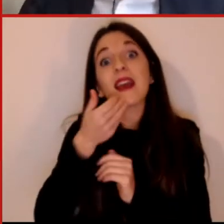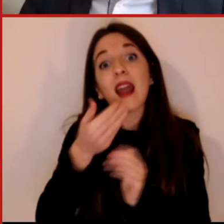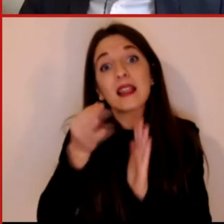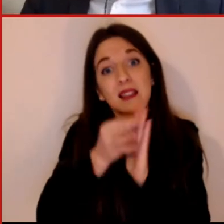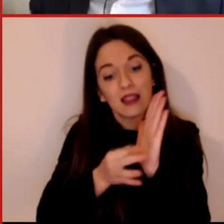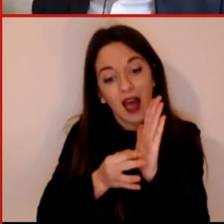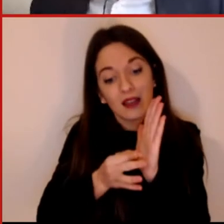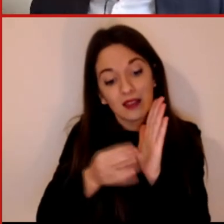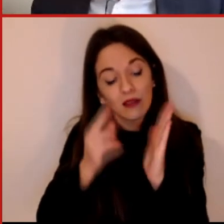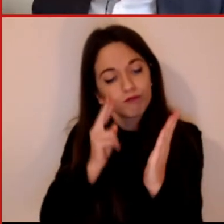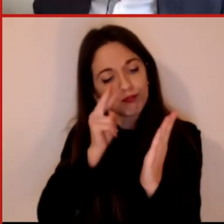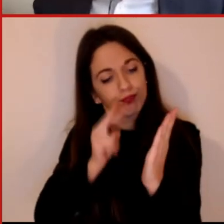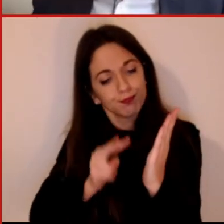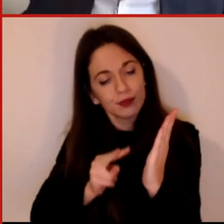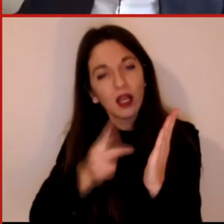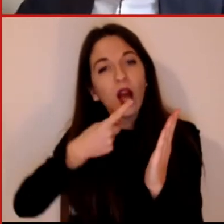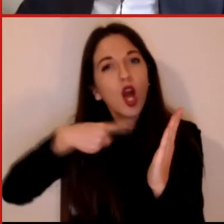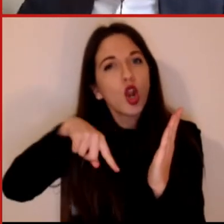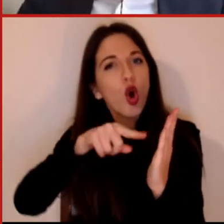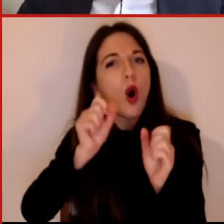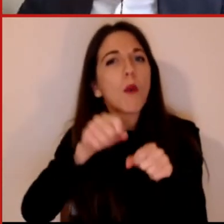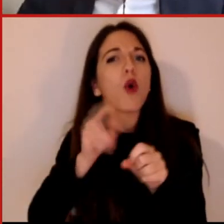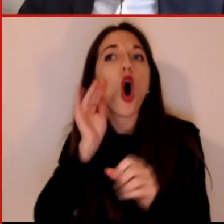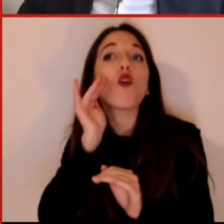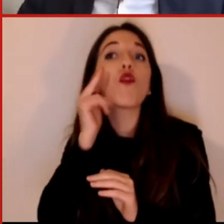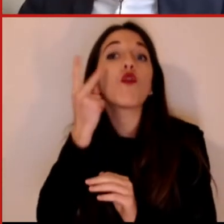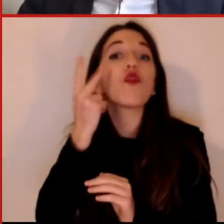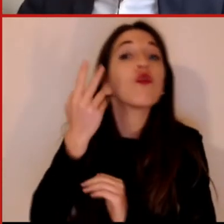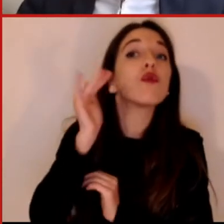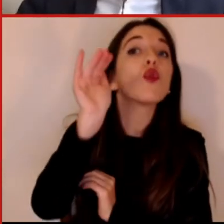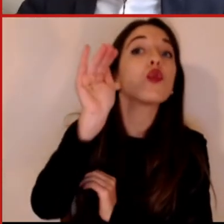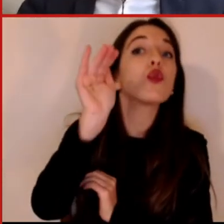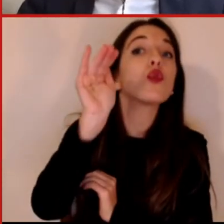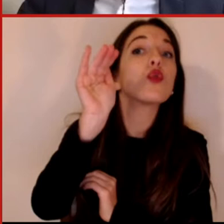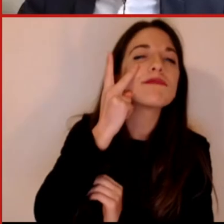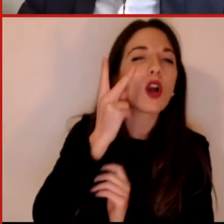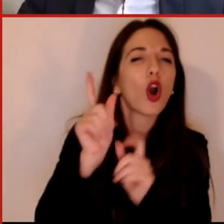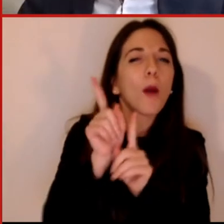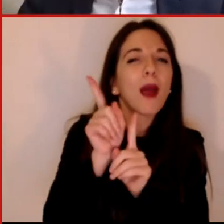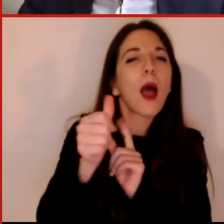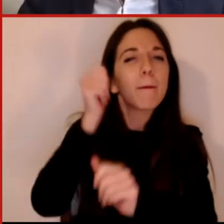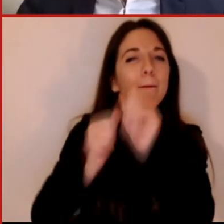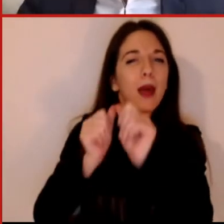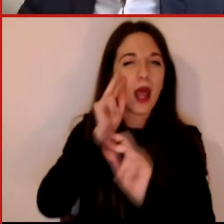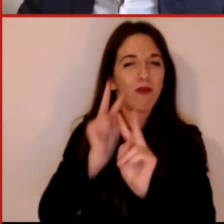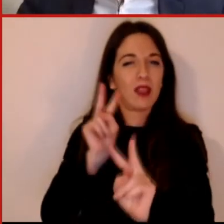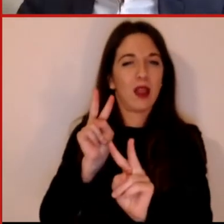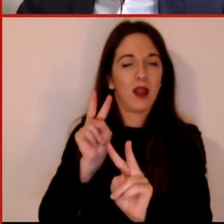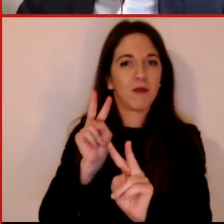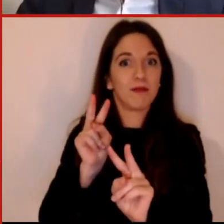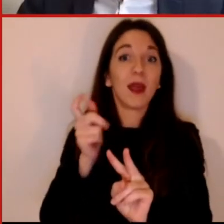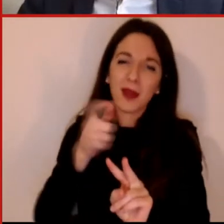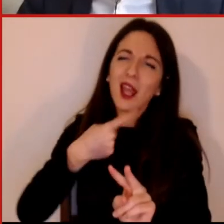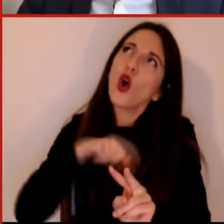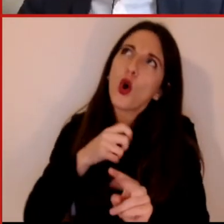che poi in un modo o nell'altro è parte della nostra ansia di controllo, della nostra ossessione di controllo, no? Cioè